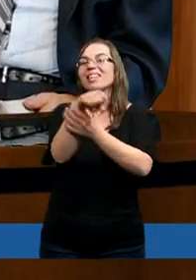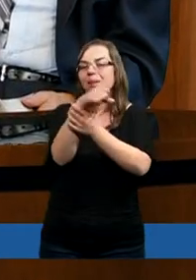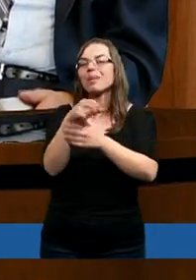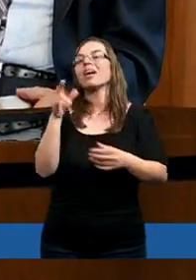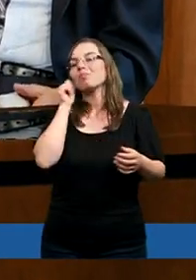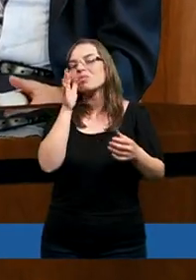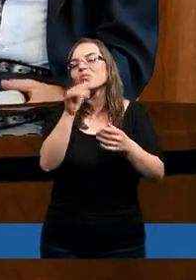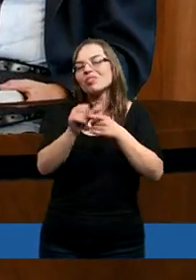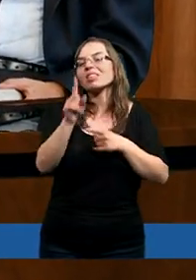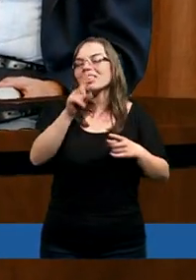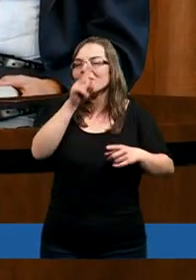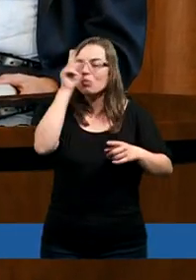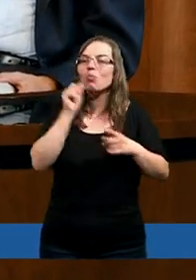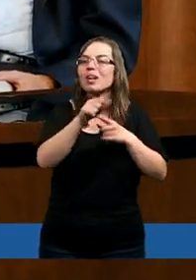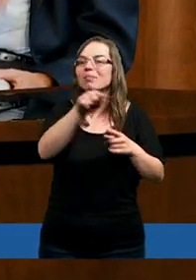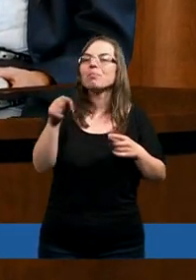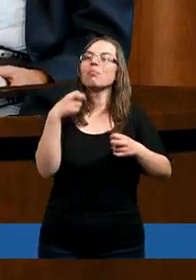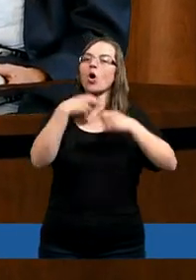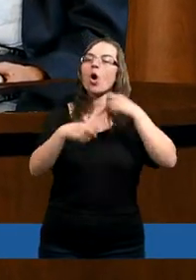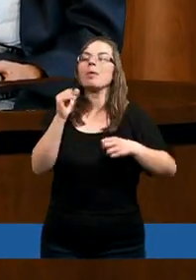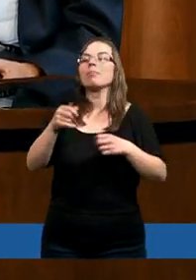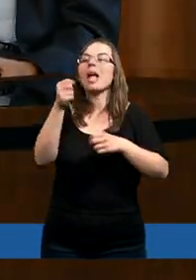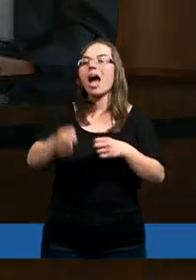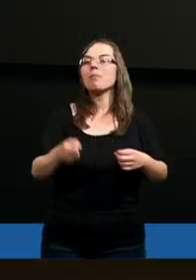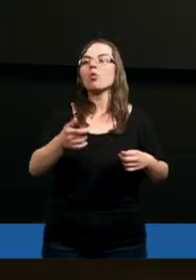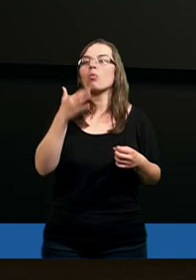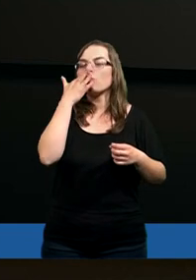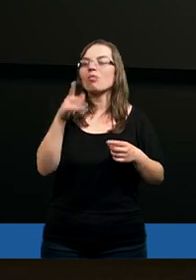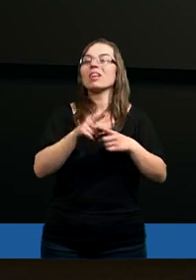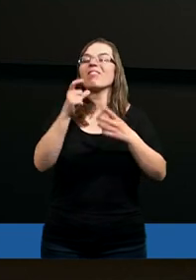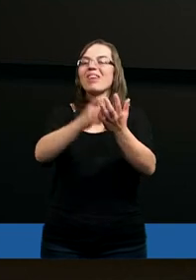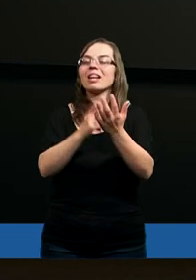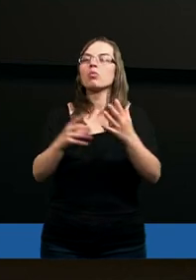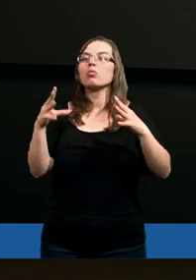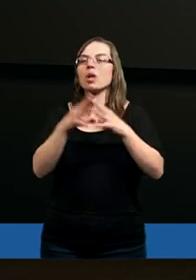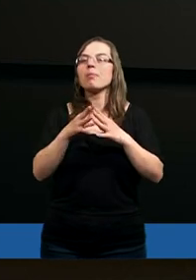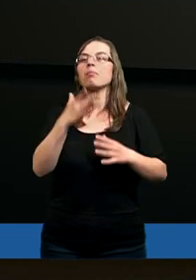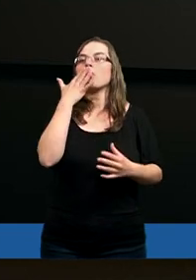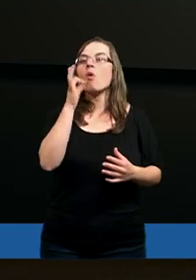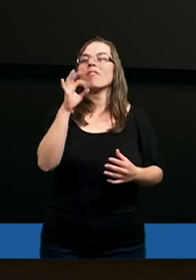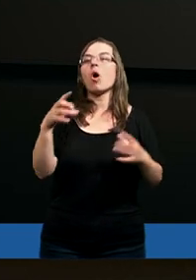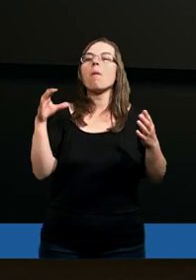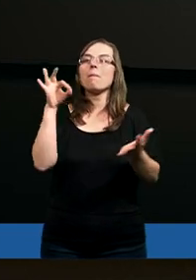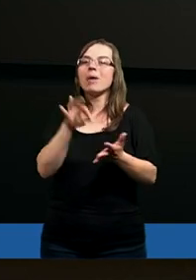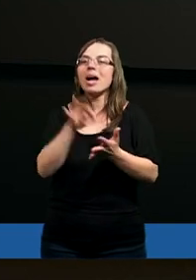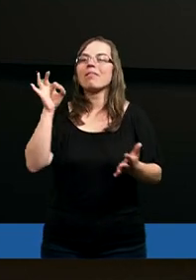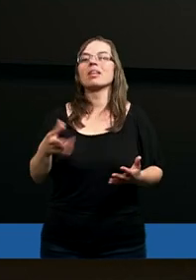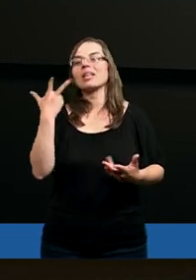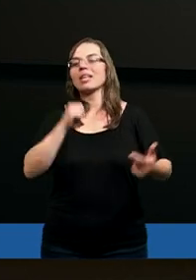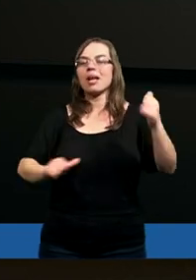zapieramy często Pana. Właśnie. To jest problem, o którym mówi apostoł. Przejdźmy może do wersetu dziesiątego, który też mówi o pewnych